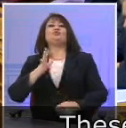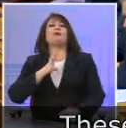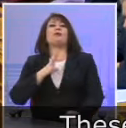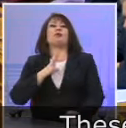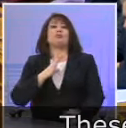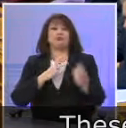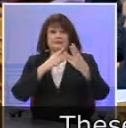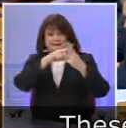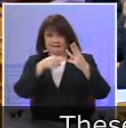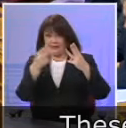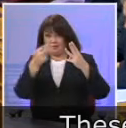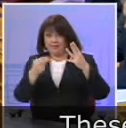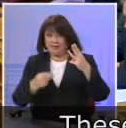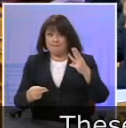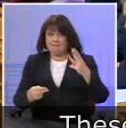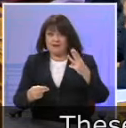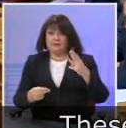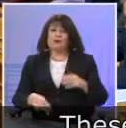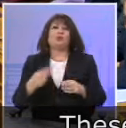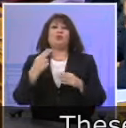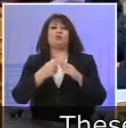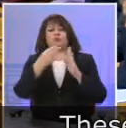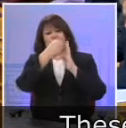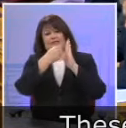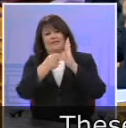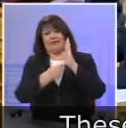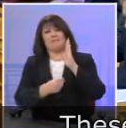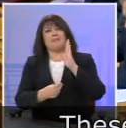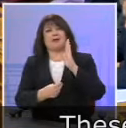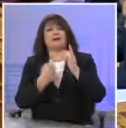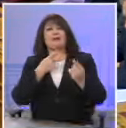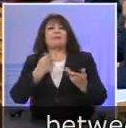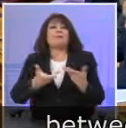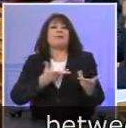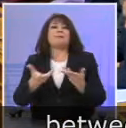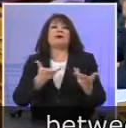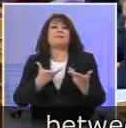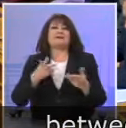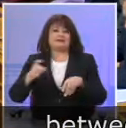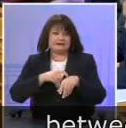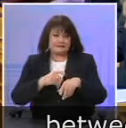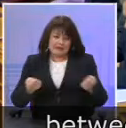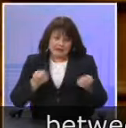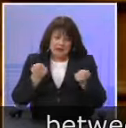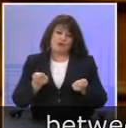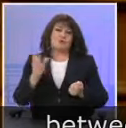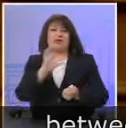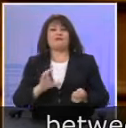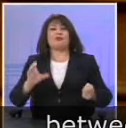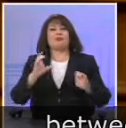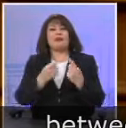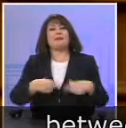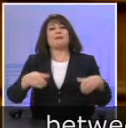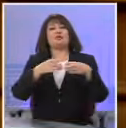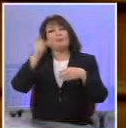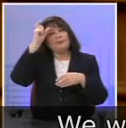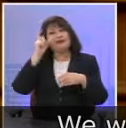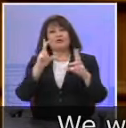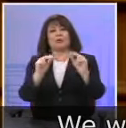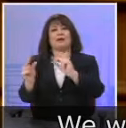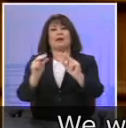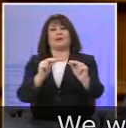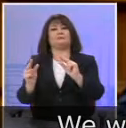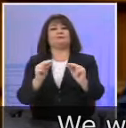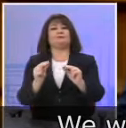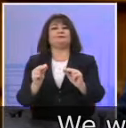τρία αυτά ζητήματα είναι στην κορυφή της ατζέντας, της διαπραγμάτευσης που τούτε την ώρα κάνει η Ευρωπαϊκή Επιτροπή με την Τουρκία. Μια